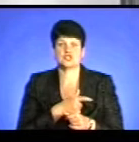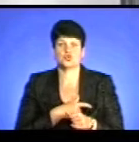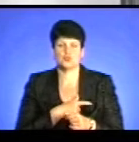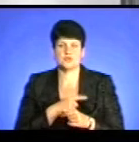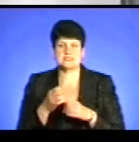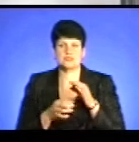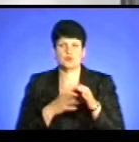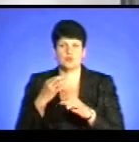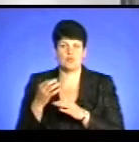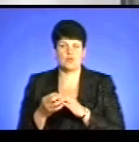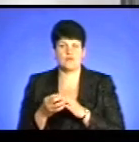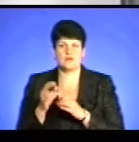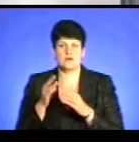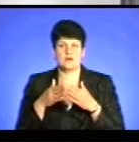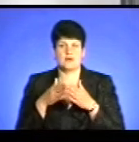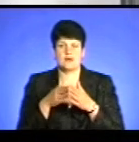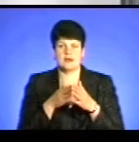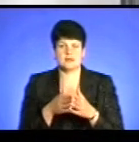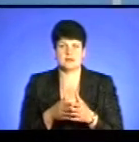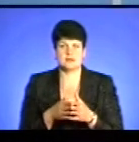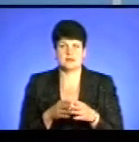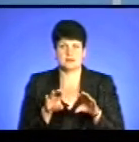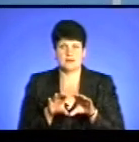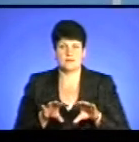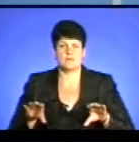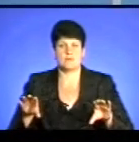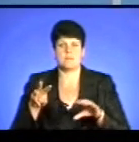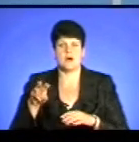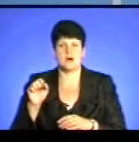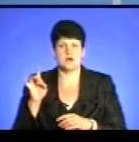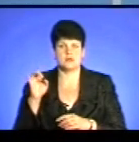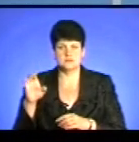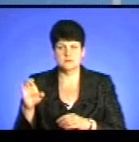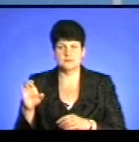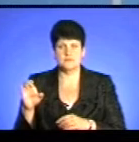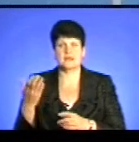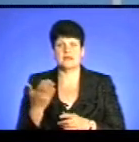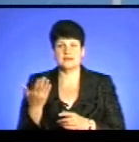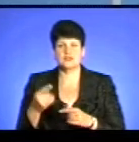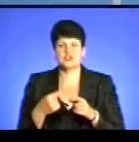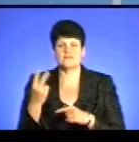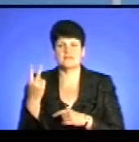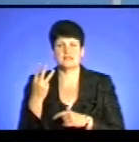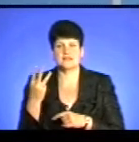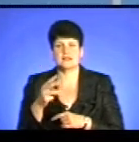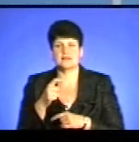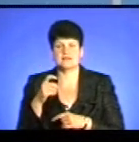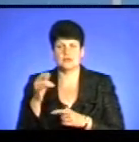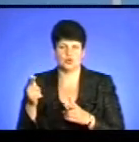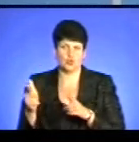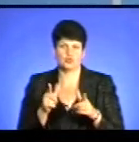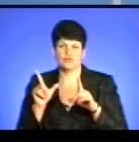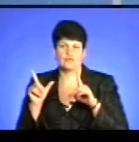цілодобовому режимі катер на повітряний подушці Марс, який через 2-3 хвилини готовий виїхати